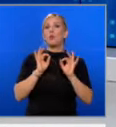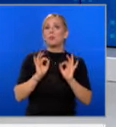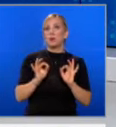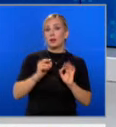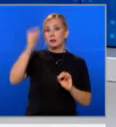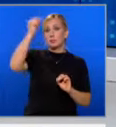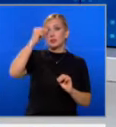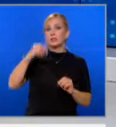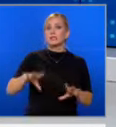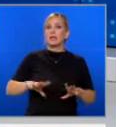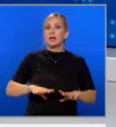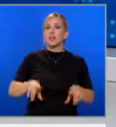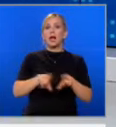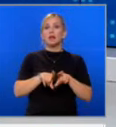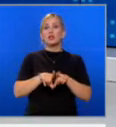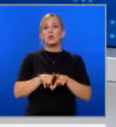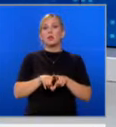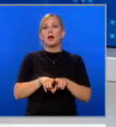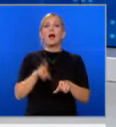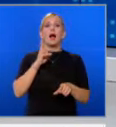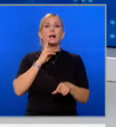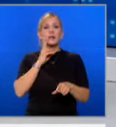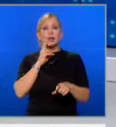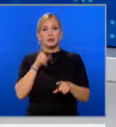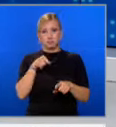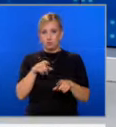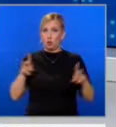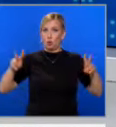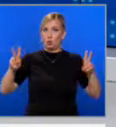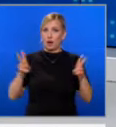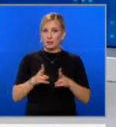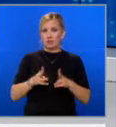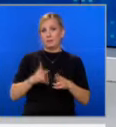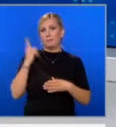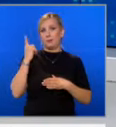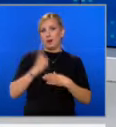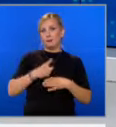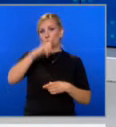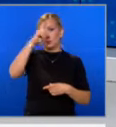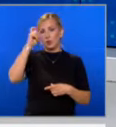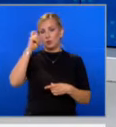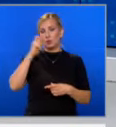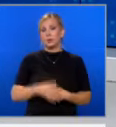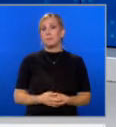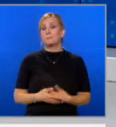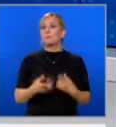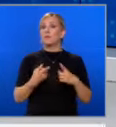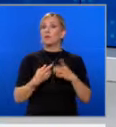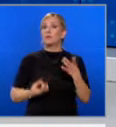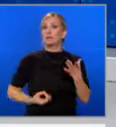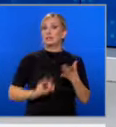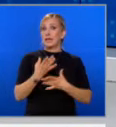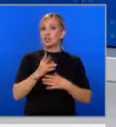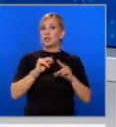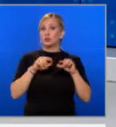български граждани като агенти и ще ограничи техните права на труд и участие в обществения живот. От Възраждане твърдят,